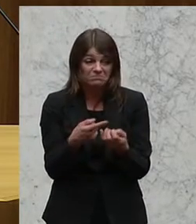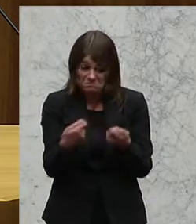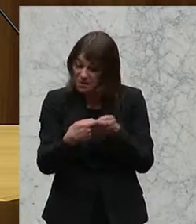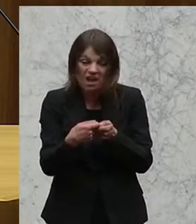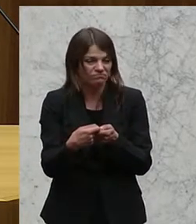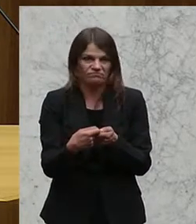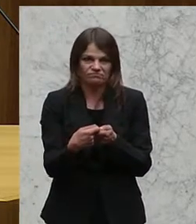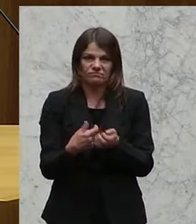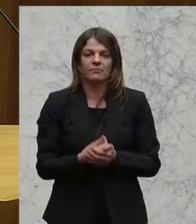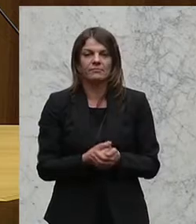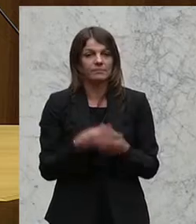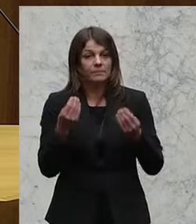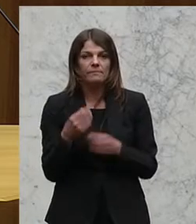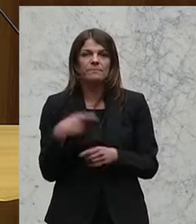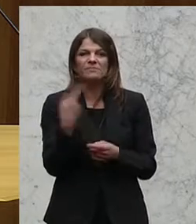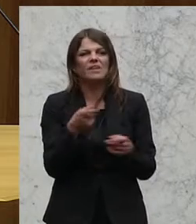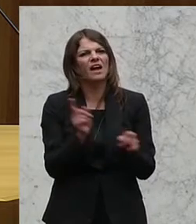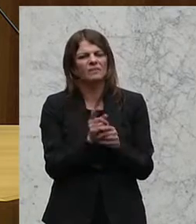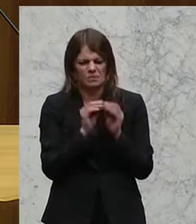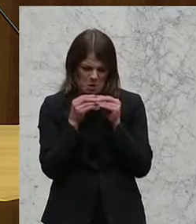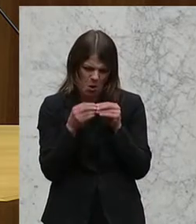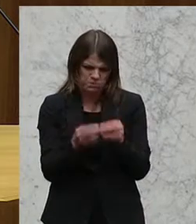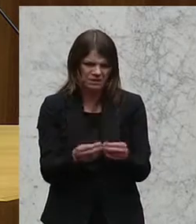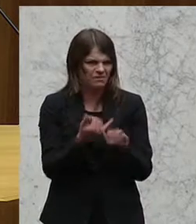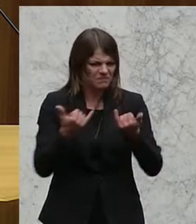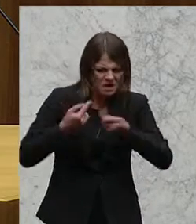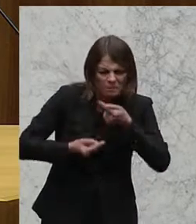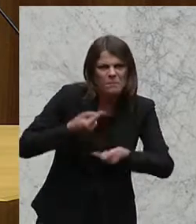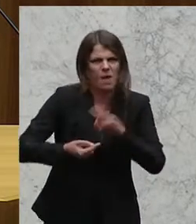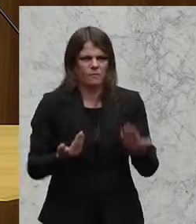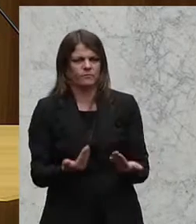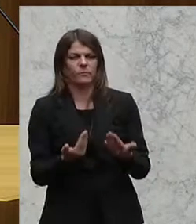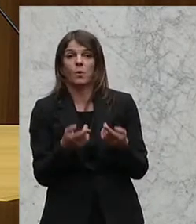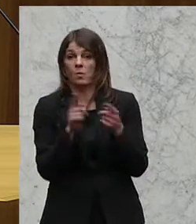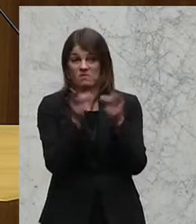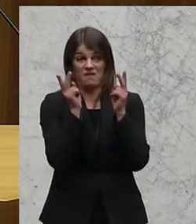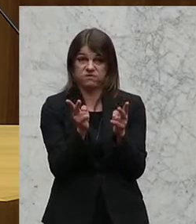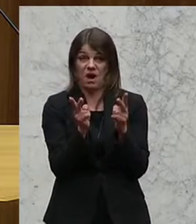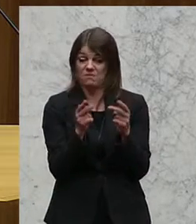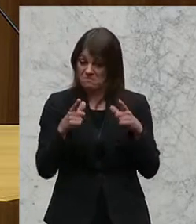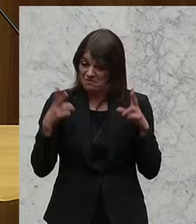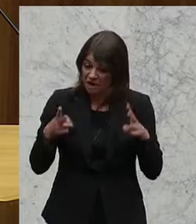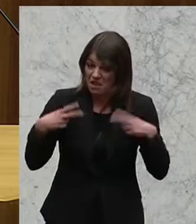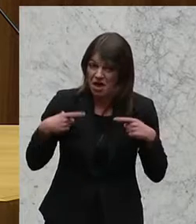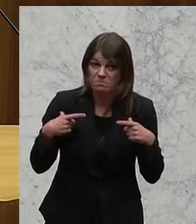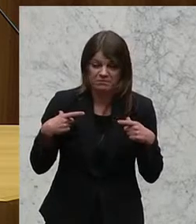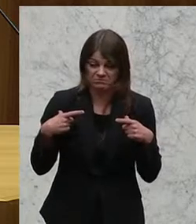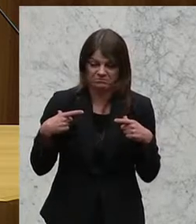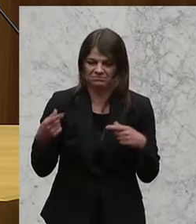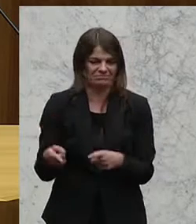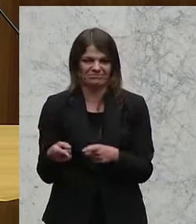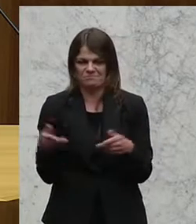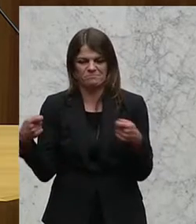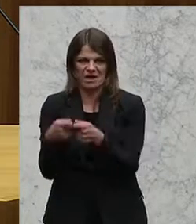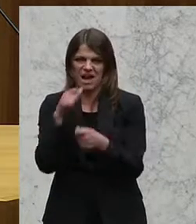ist. Sie ist nämlich viel zu umständlich in ihrem Prozedere und wirklich an der Realität vorbeigedacht.